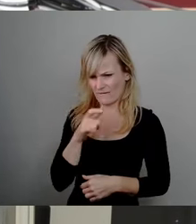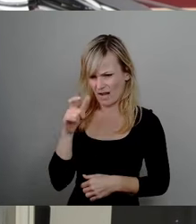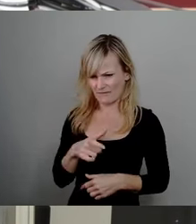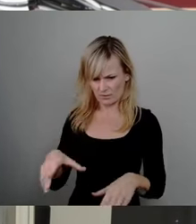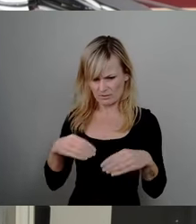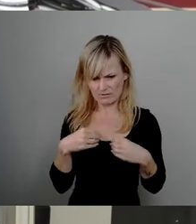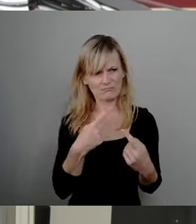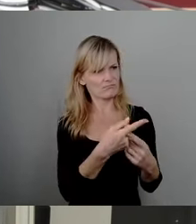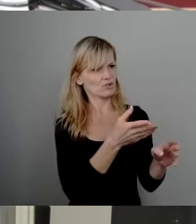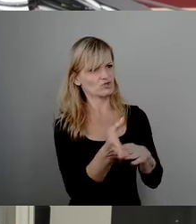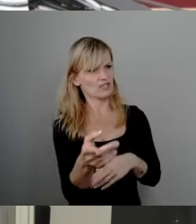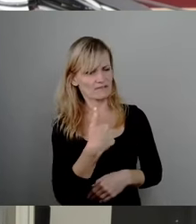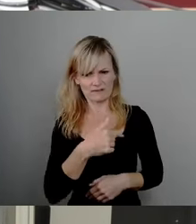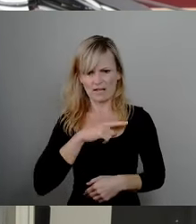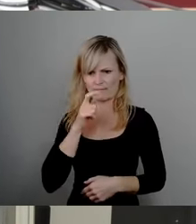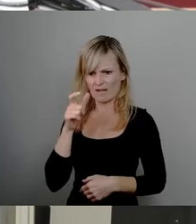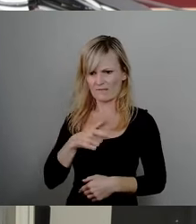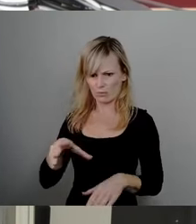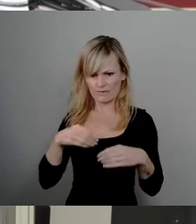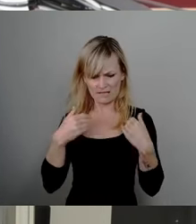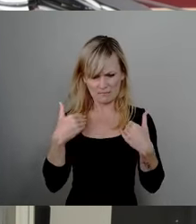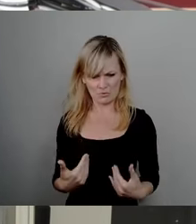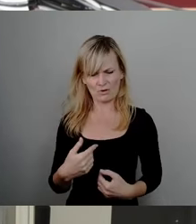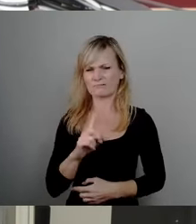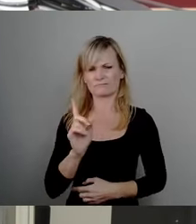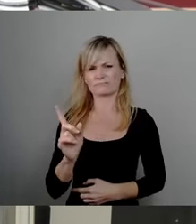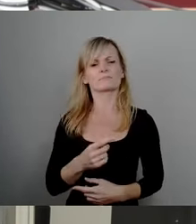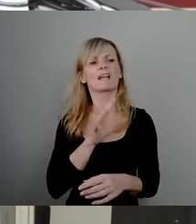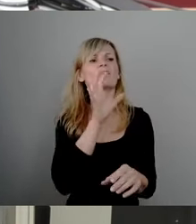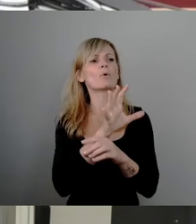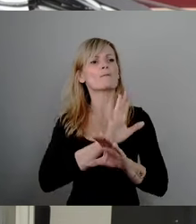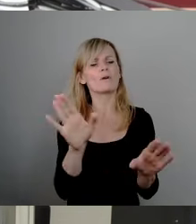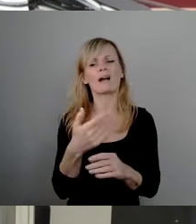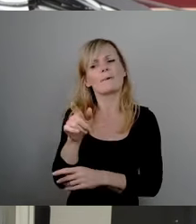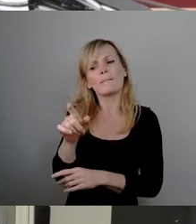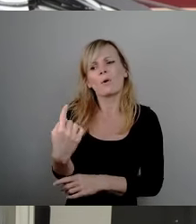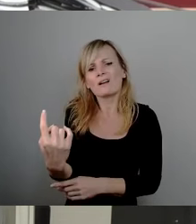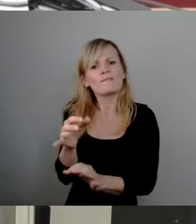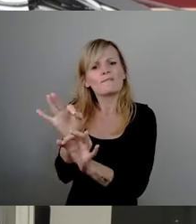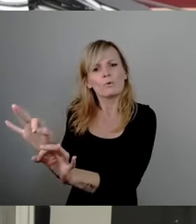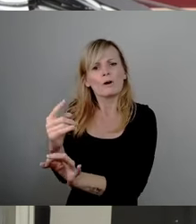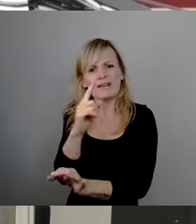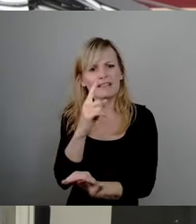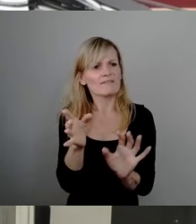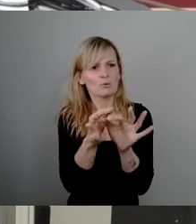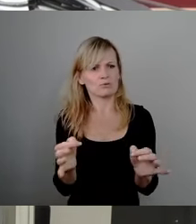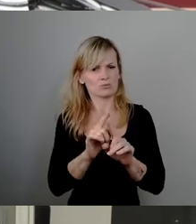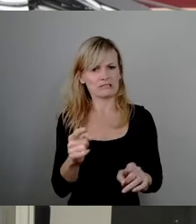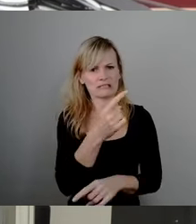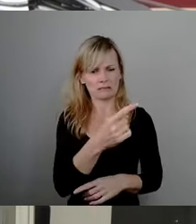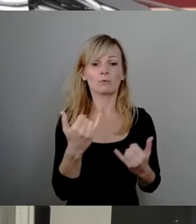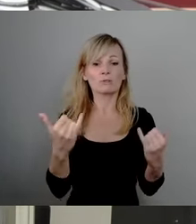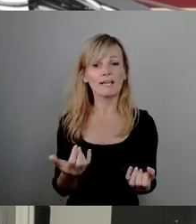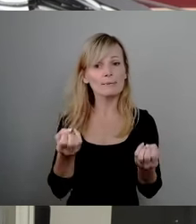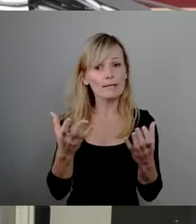funktioniert hat. Kein Vorwurf, aber der Bürger kann wirklich nichts dafür, dass es nicht funktioniert. Und jetzt passiert Folgendes. Jetzt